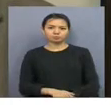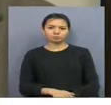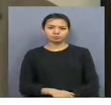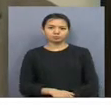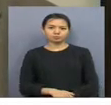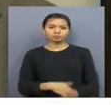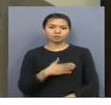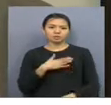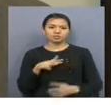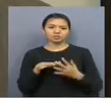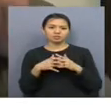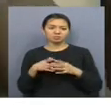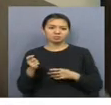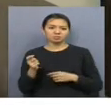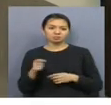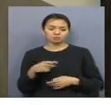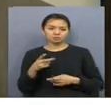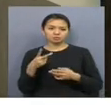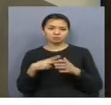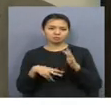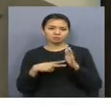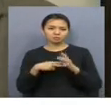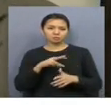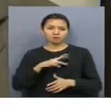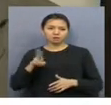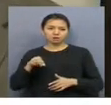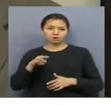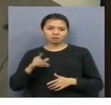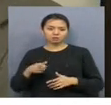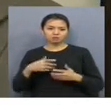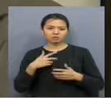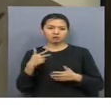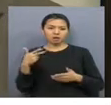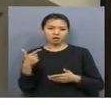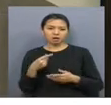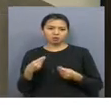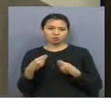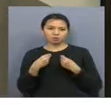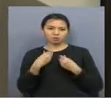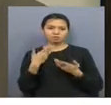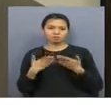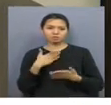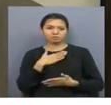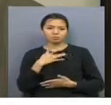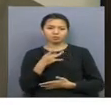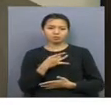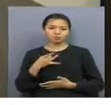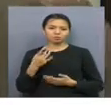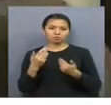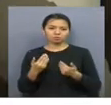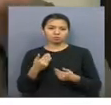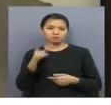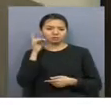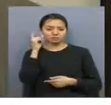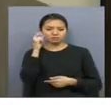Біздің ауылдың түбіне жетті, 27 миллиард тенгеге шаруа қожалығын кепілдікке қойған, біз болсақ аудан тұрғындары бұл жайдан бей